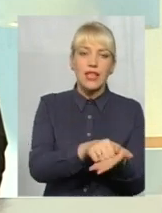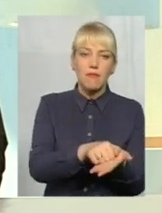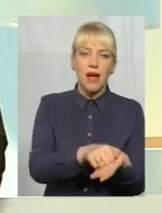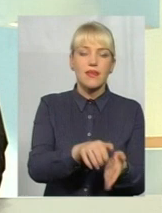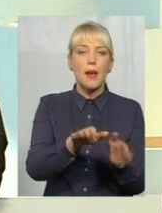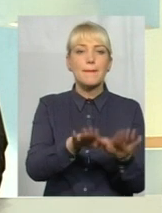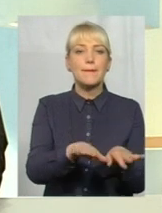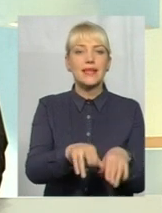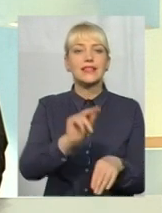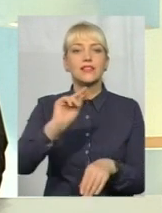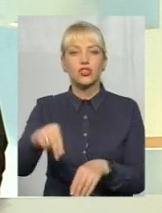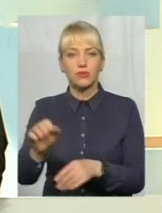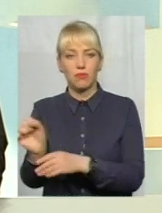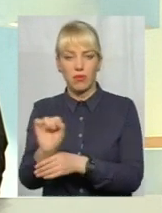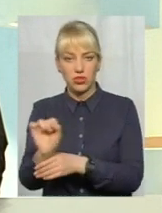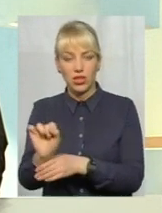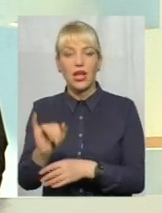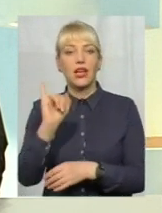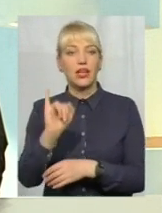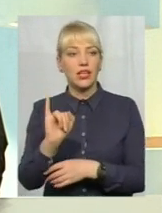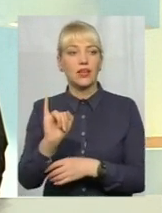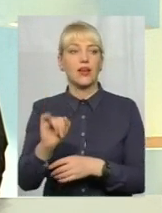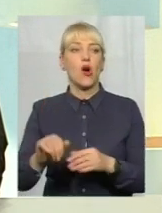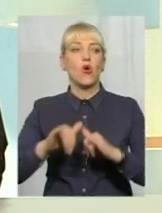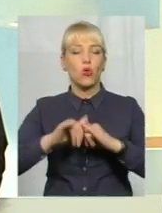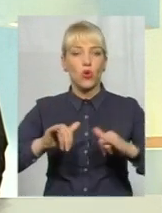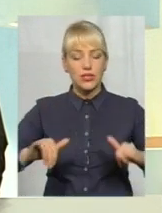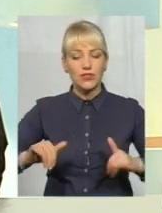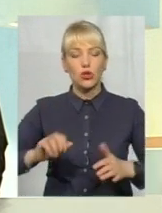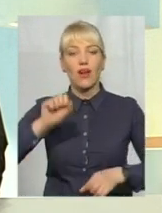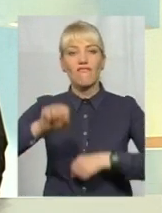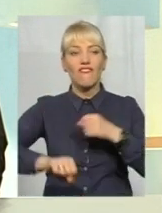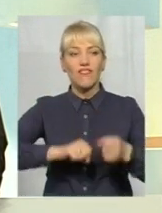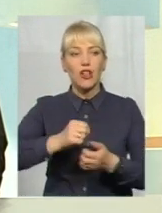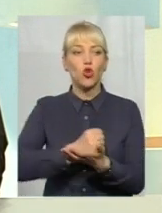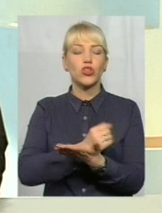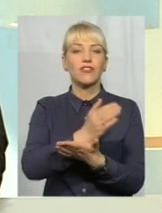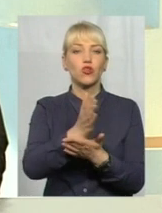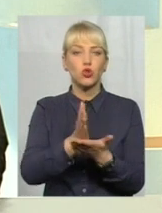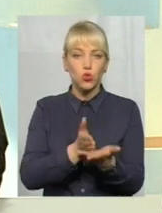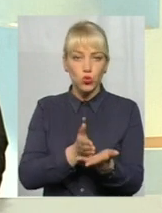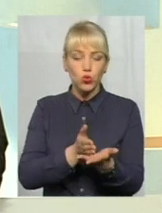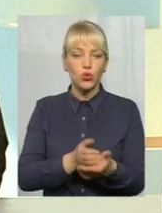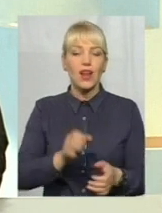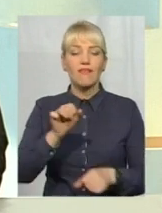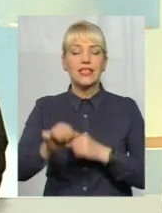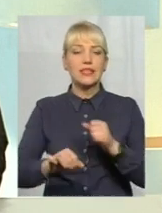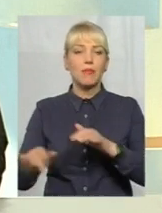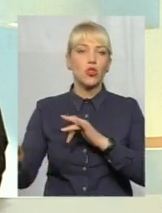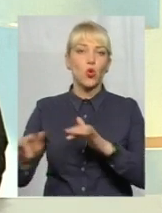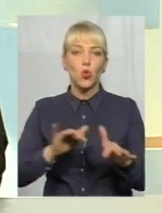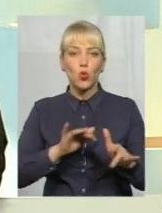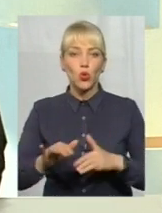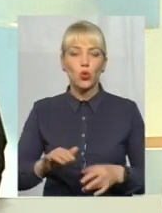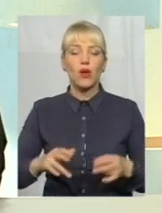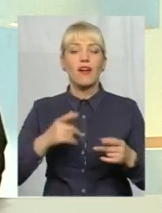розвиток велоінфраструктури, розвиток велосипедного руху в місті, він